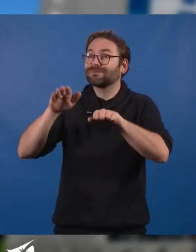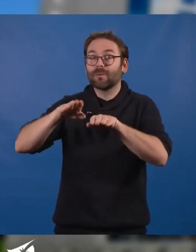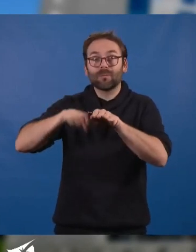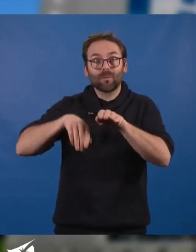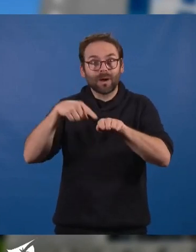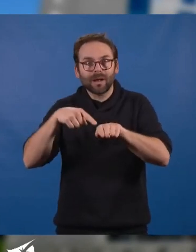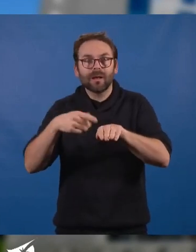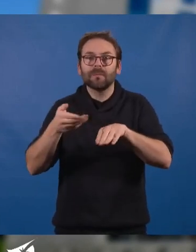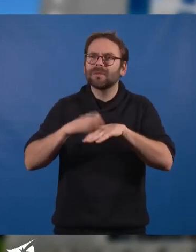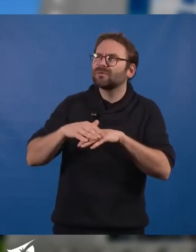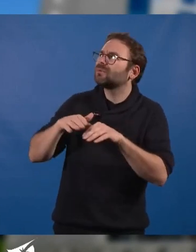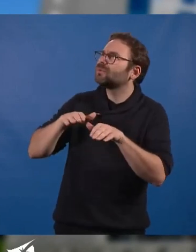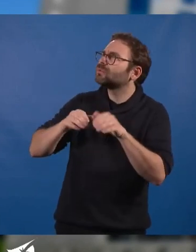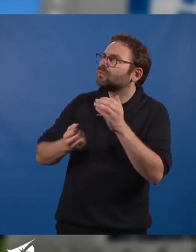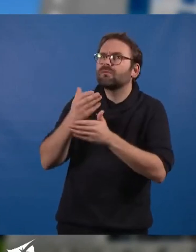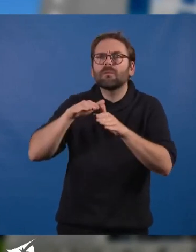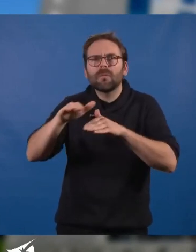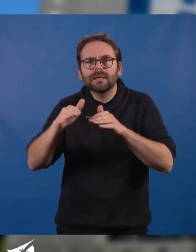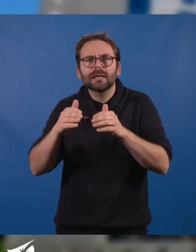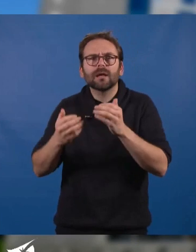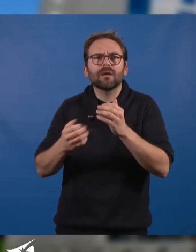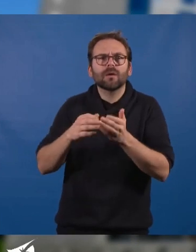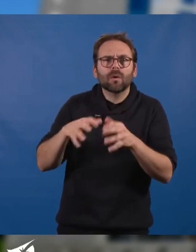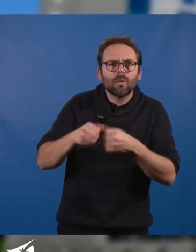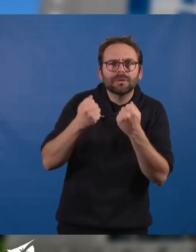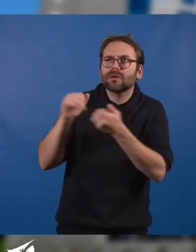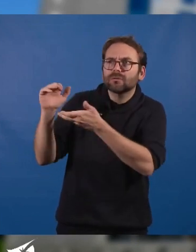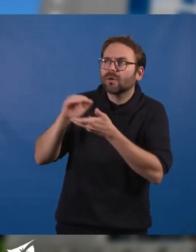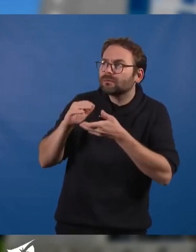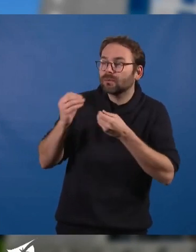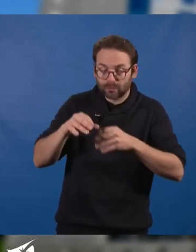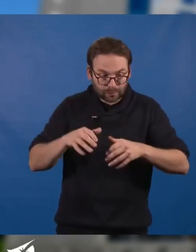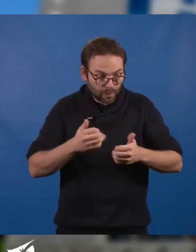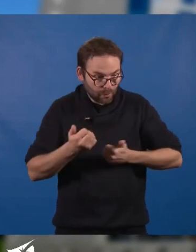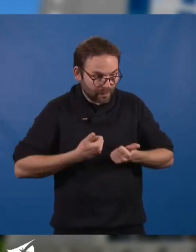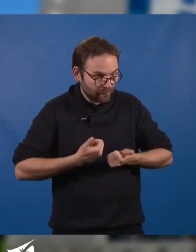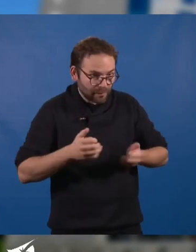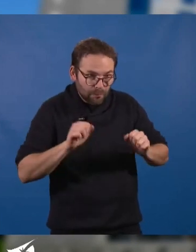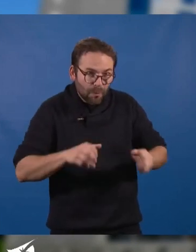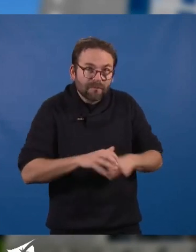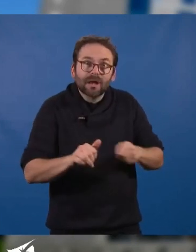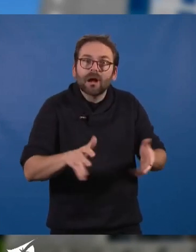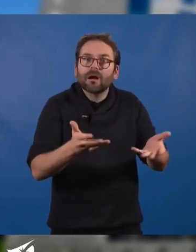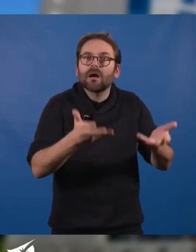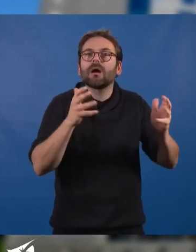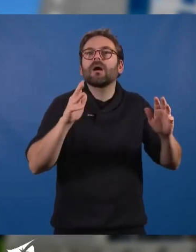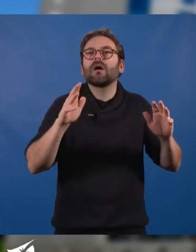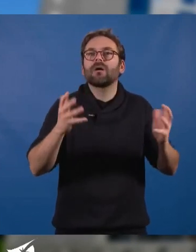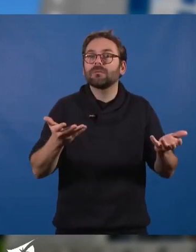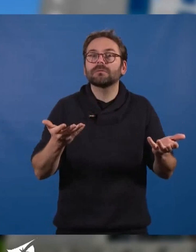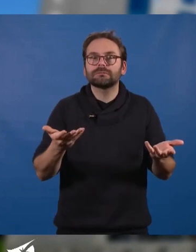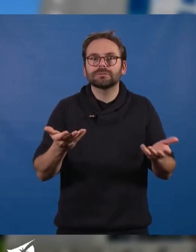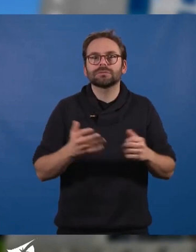directement transférées, aux moyens nouveaux à trouver pour que nos services soient en capacité d'offrir. D'autant que notre